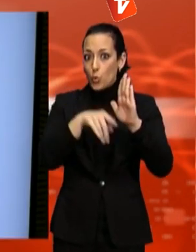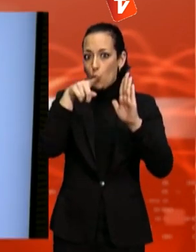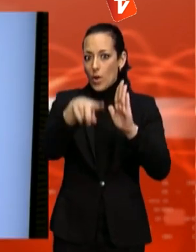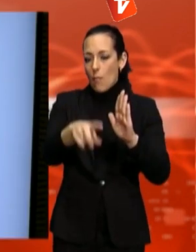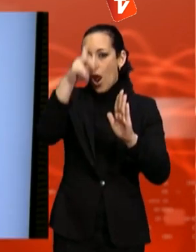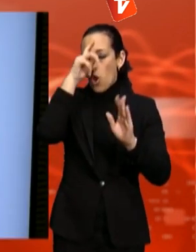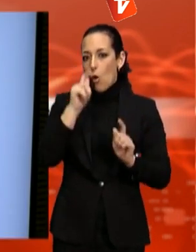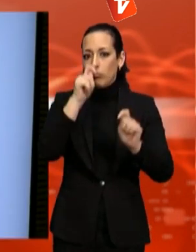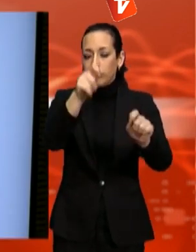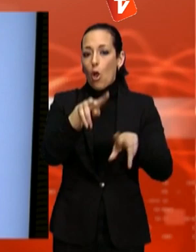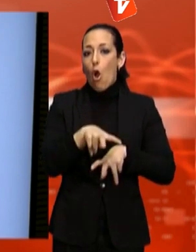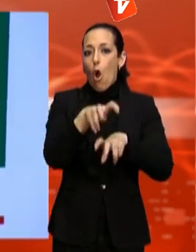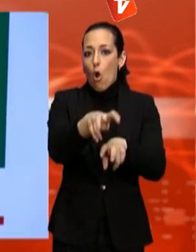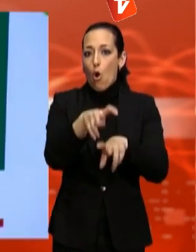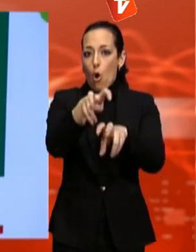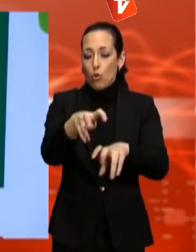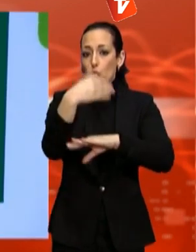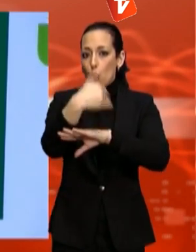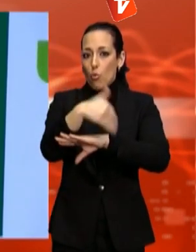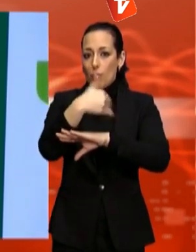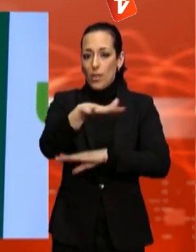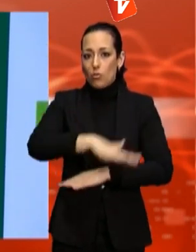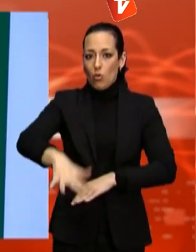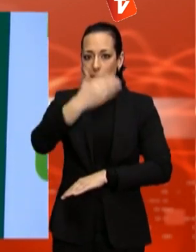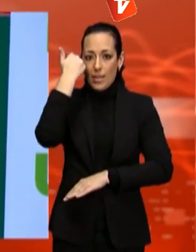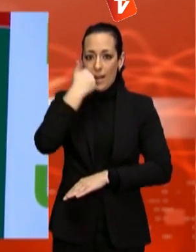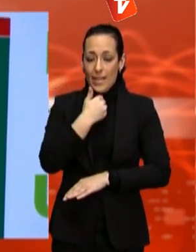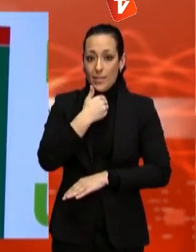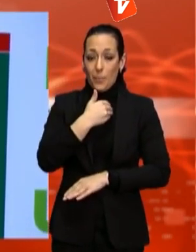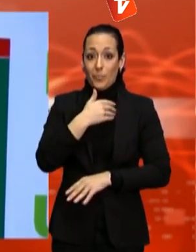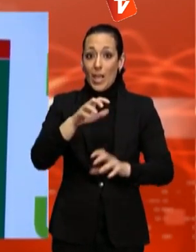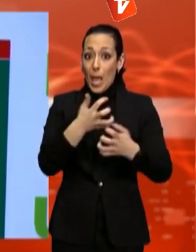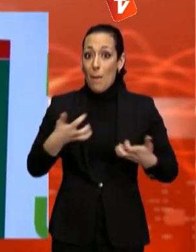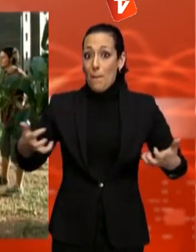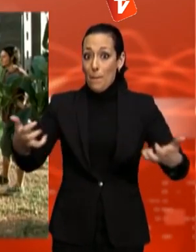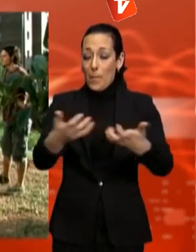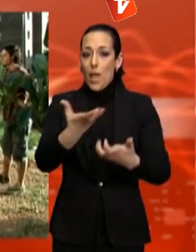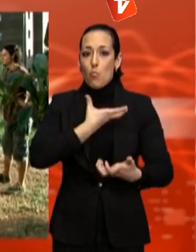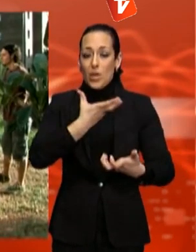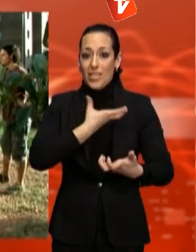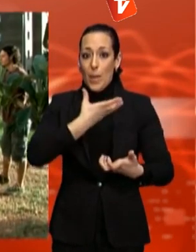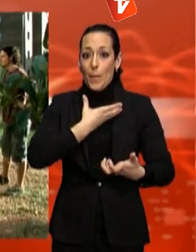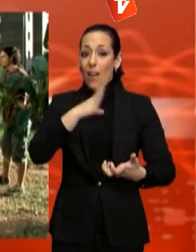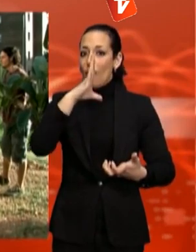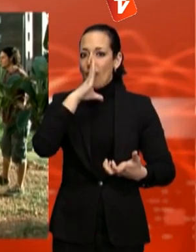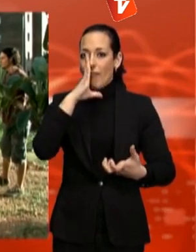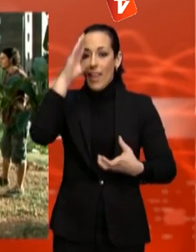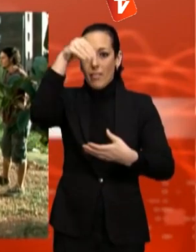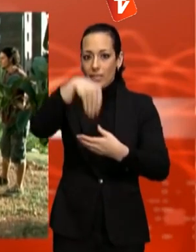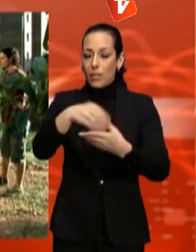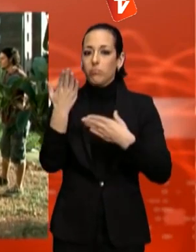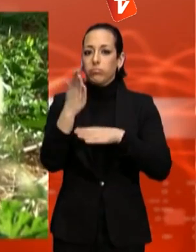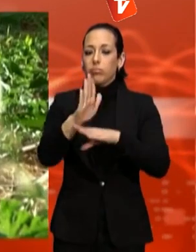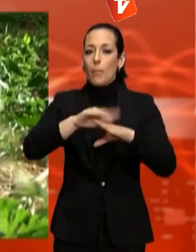figura al pla de mandat i que se sotmetrà al ple del mes de febrer per la seva aprovació. El programa s'inspira en l'associació